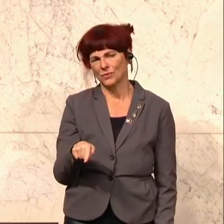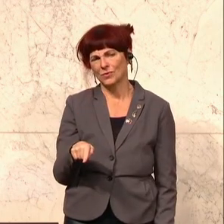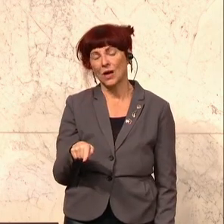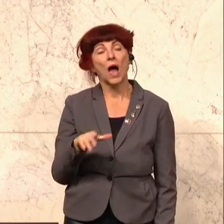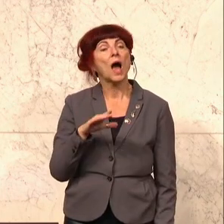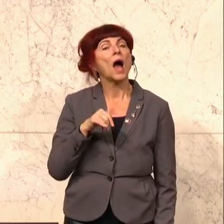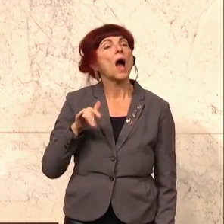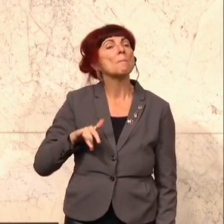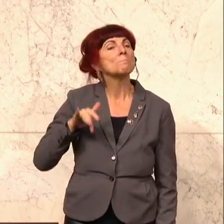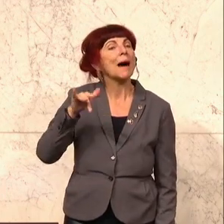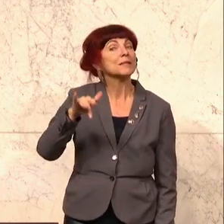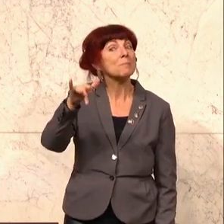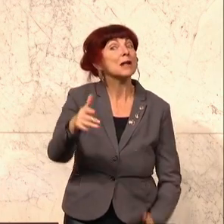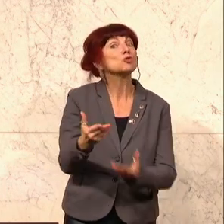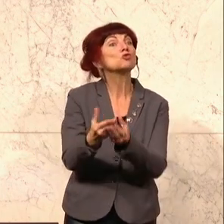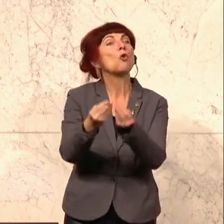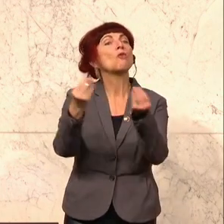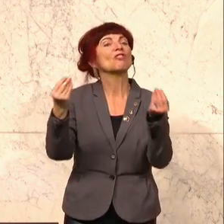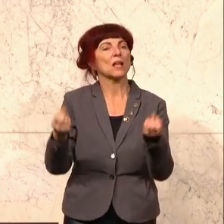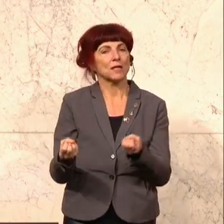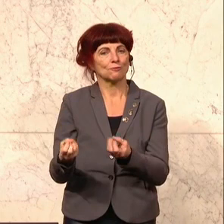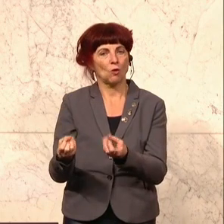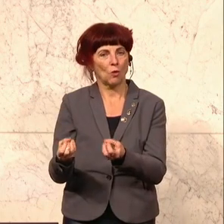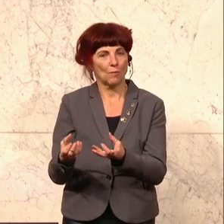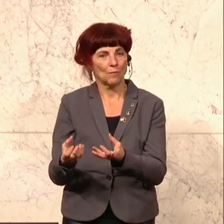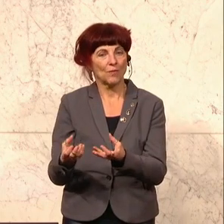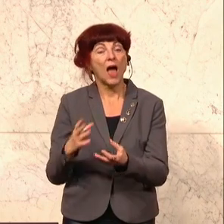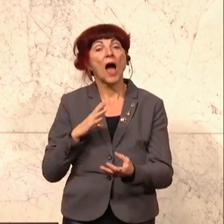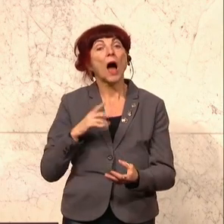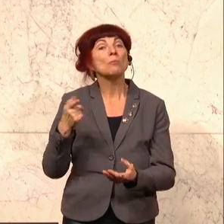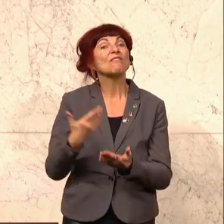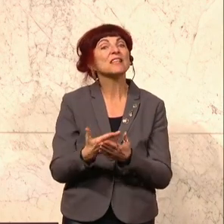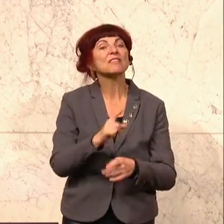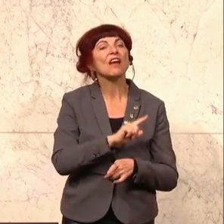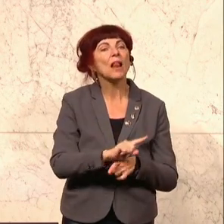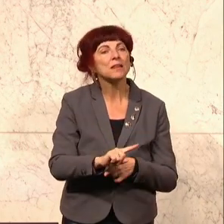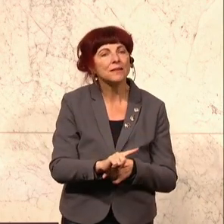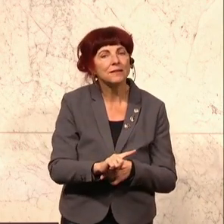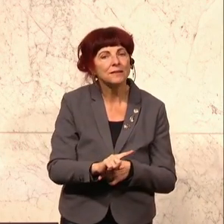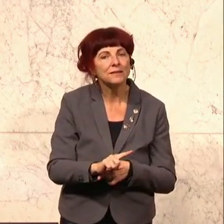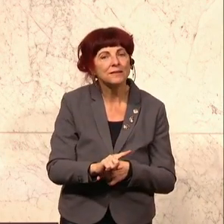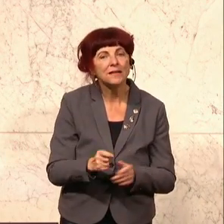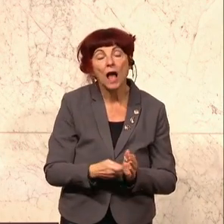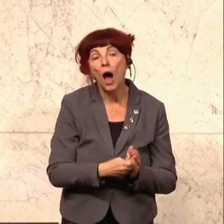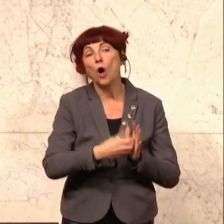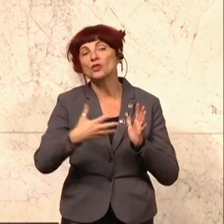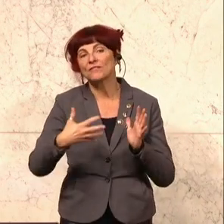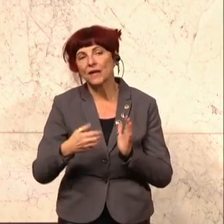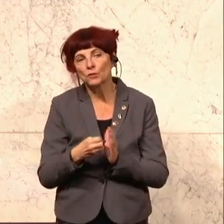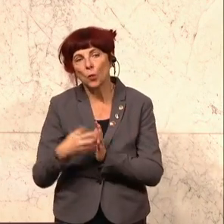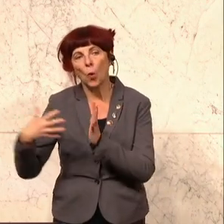Manches Mal sogar zu viel. Woran es Ihnen mangelt, ist die Auswertung und die